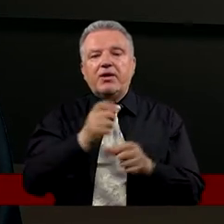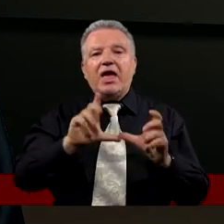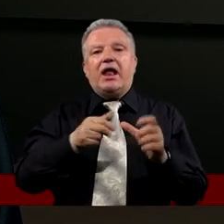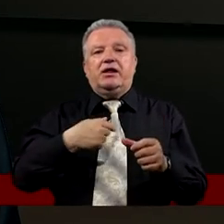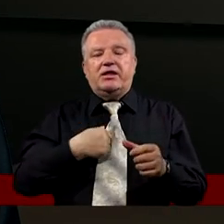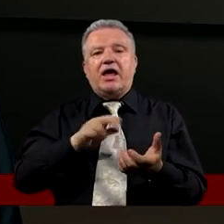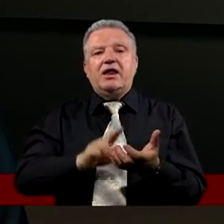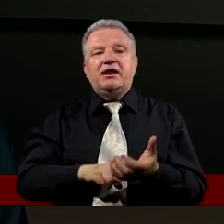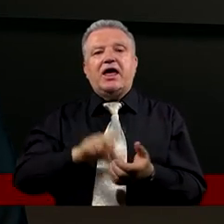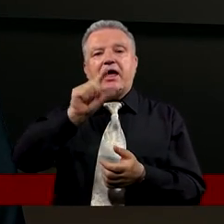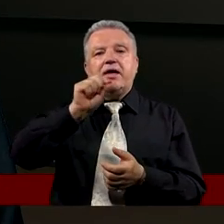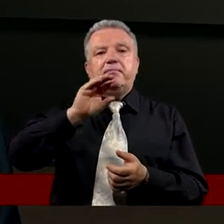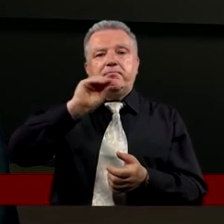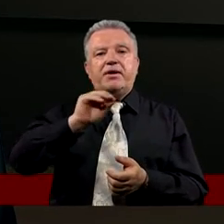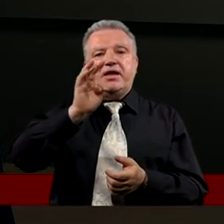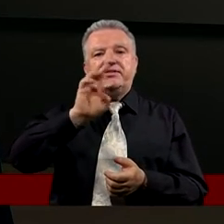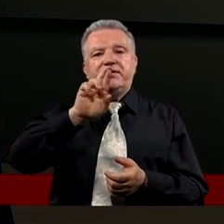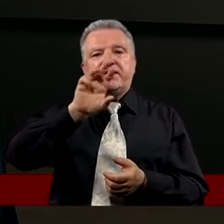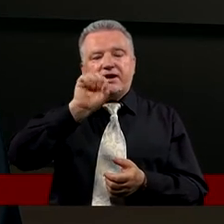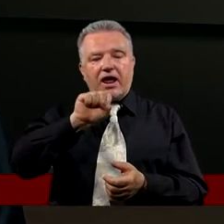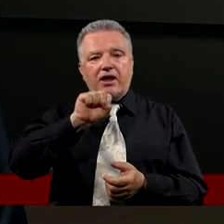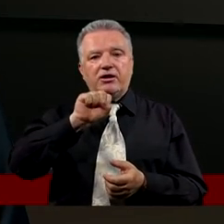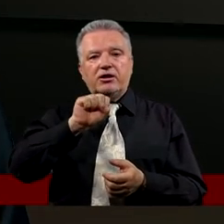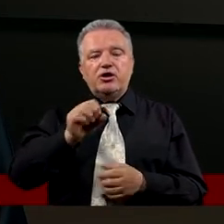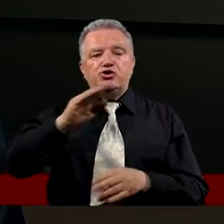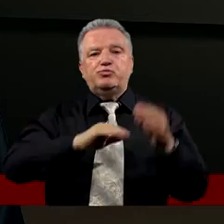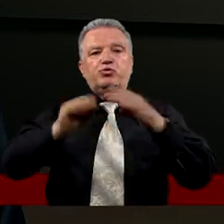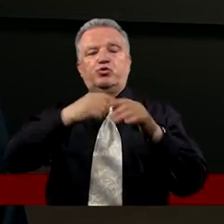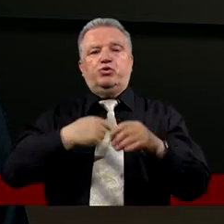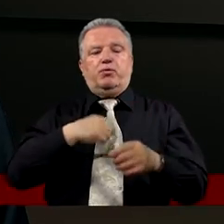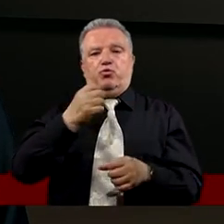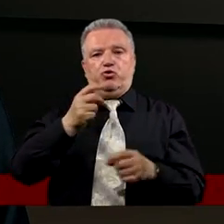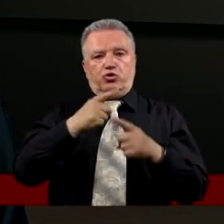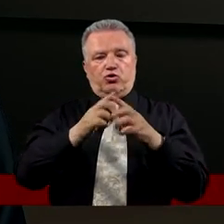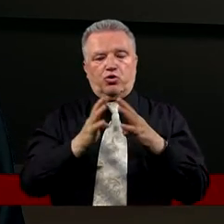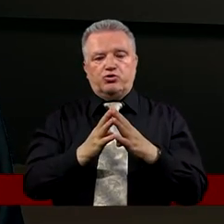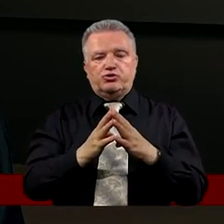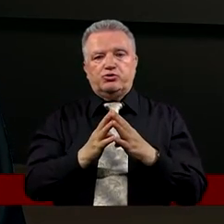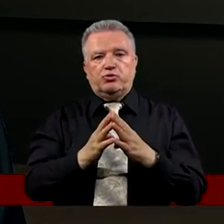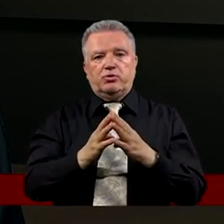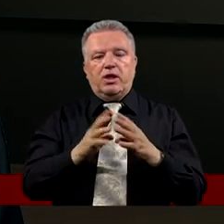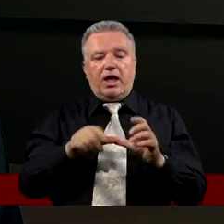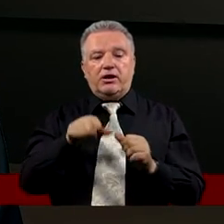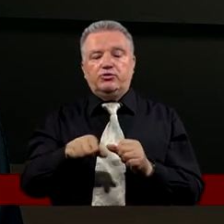opoce, skalę Zbuduję mój Kościół Ale pojawiają się tutaj jeszcze jedne słowa Które przeczytaliśmy